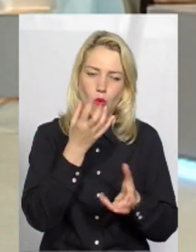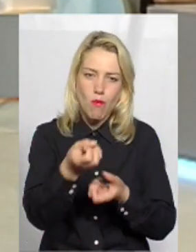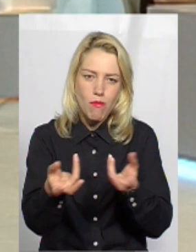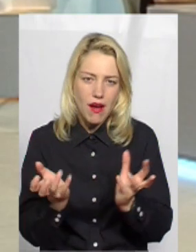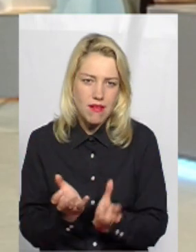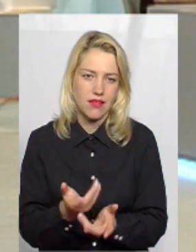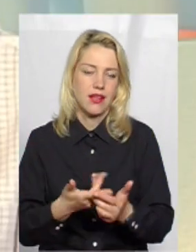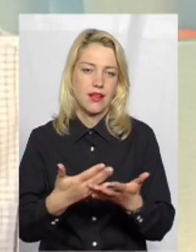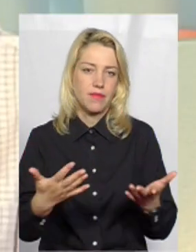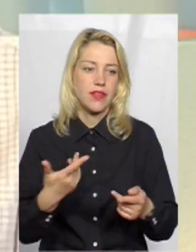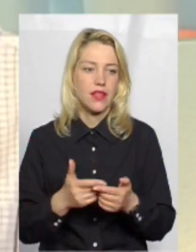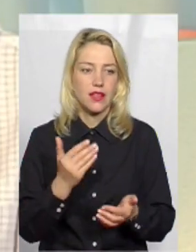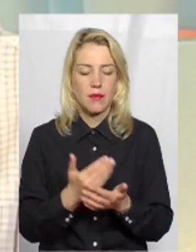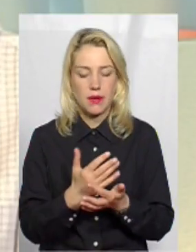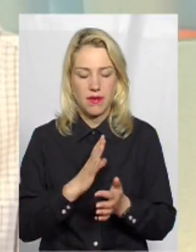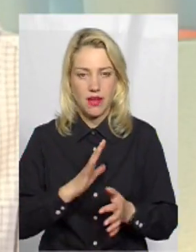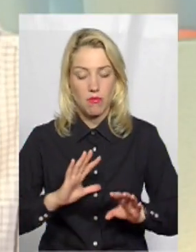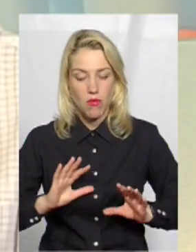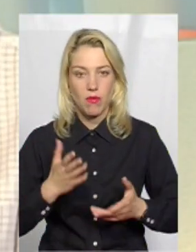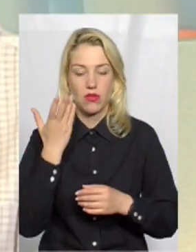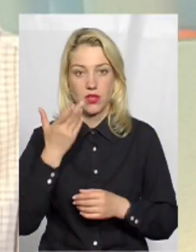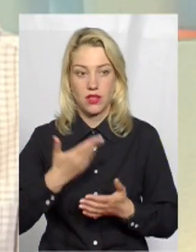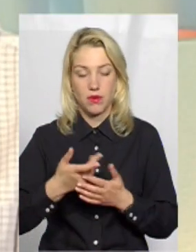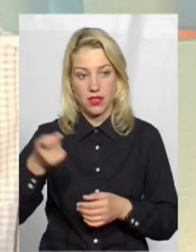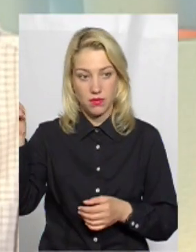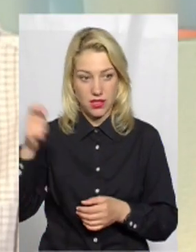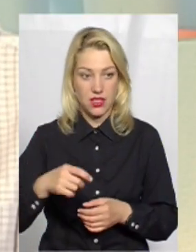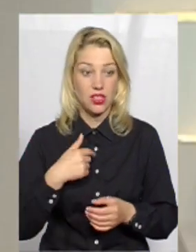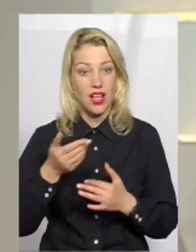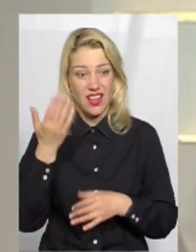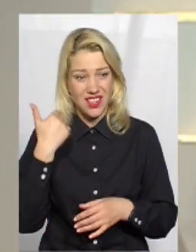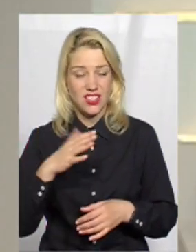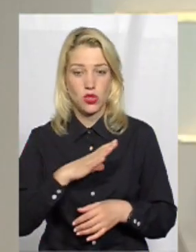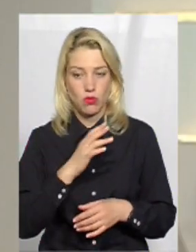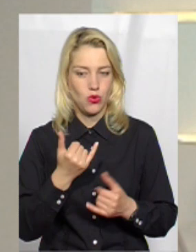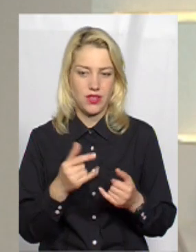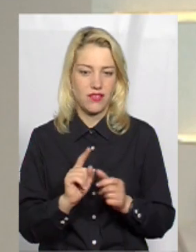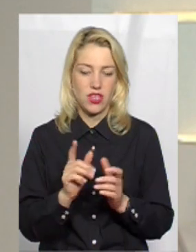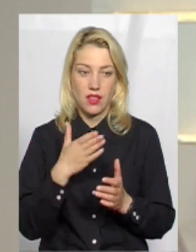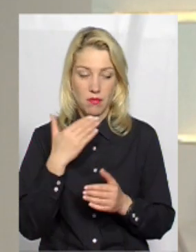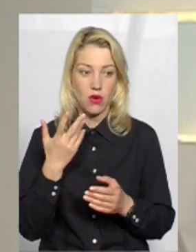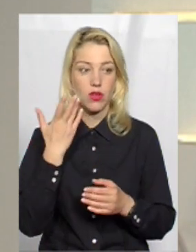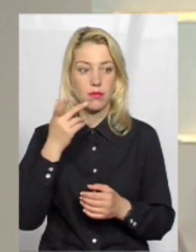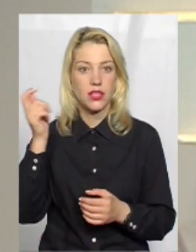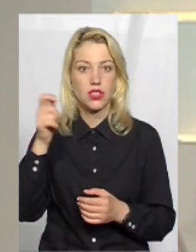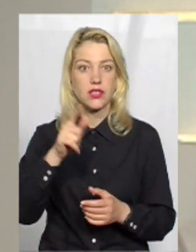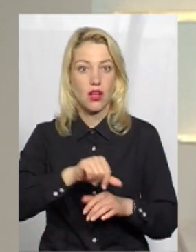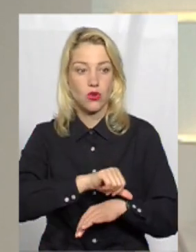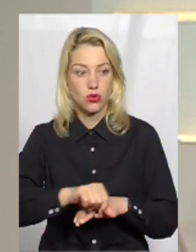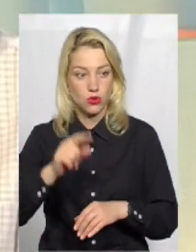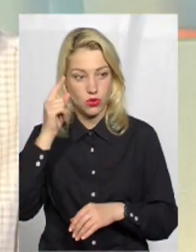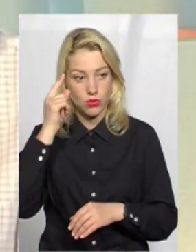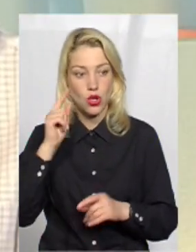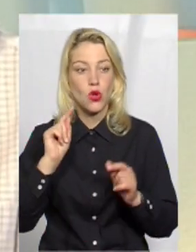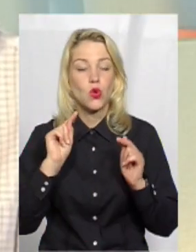іноді буває момент, коли ти там приїздиш, ну, це ще раніше було, зараз, напевно, що воно вже не так. Приїздиш кудись за кордон і